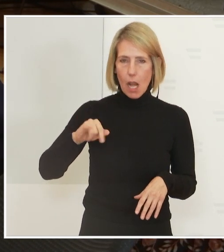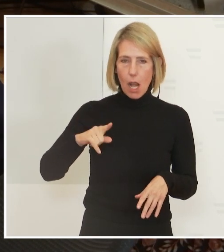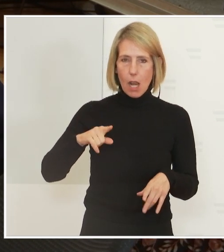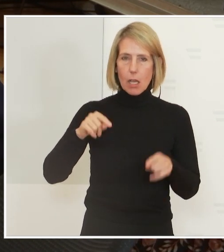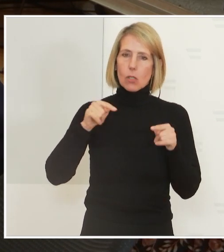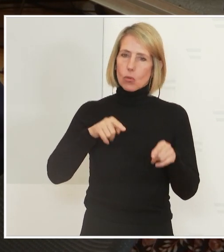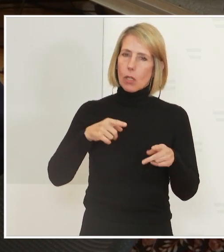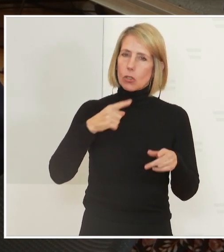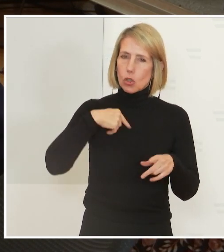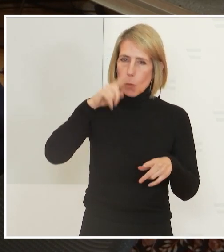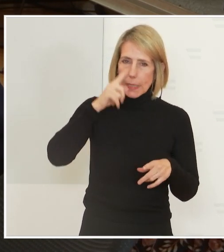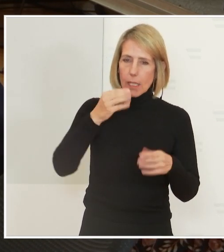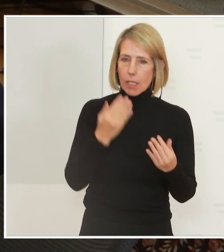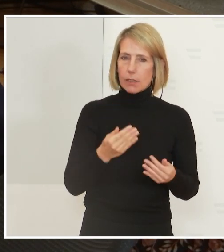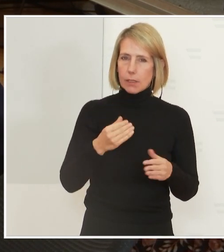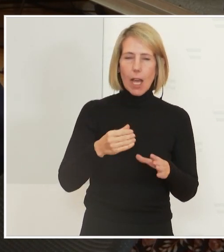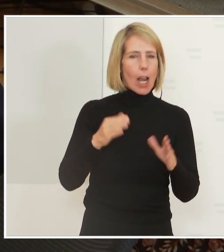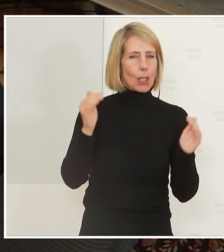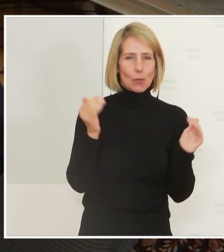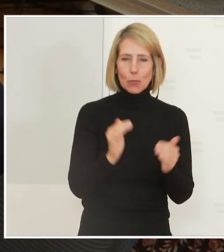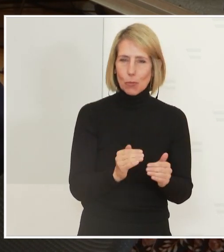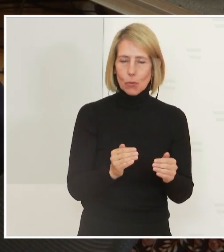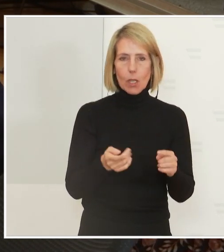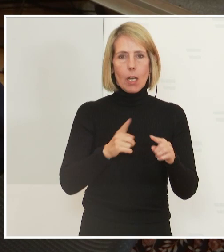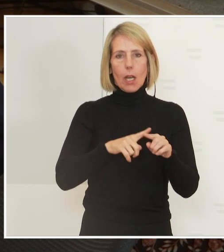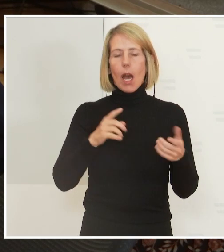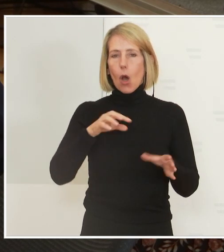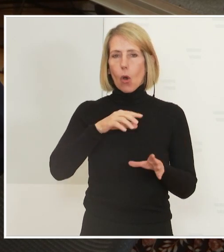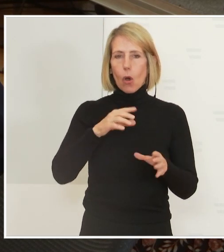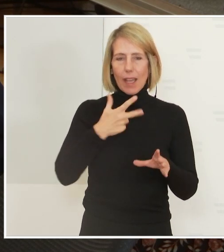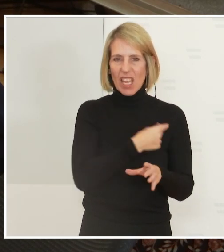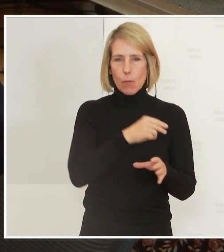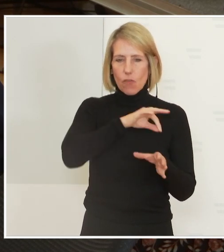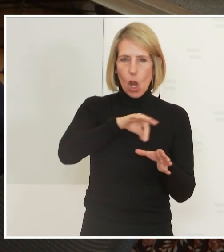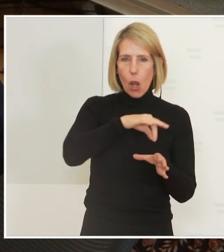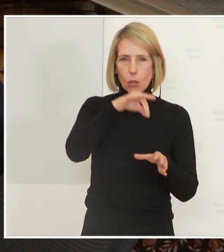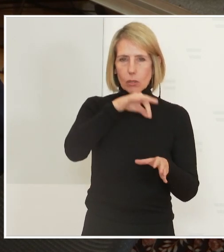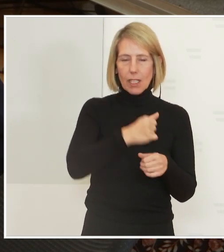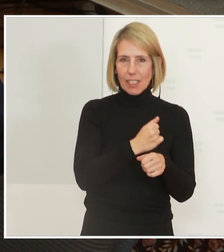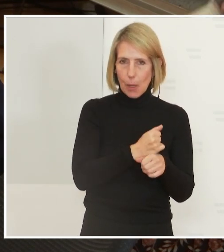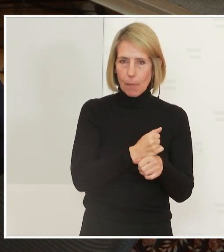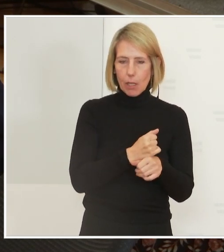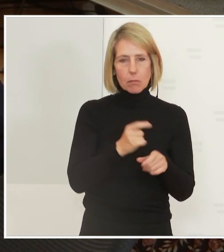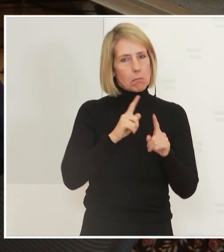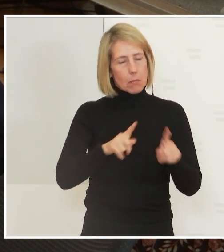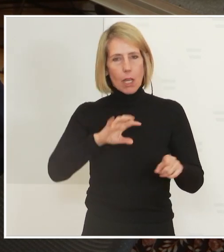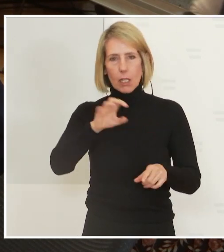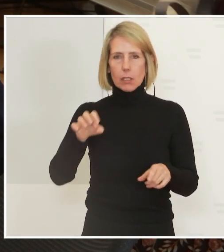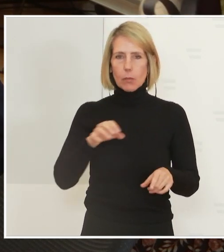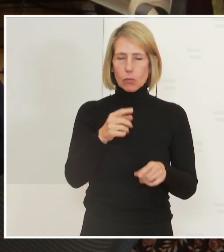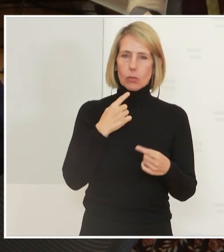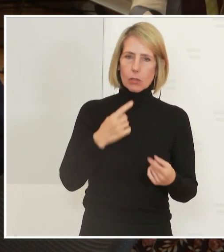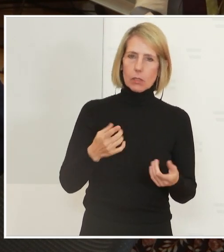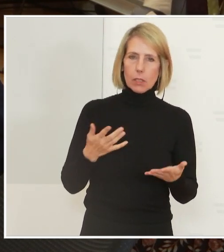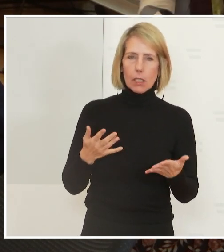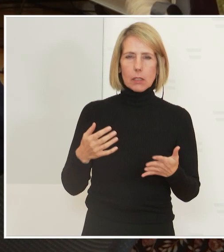wo die Spitalszahlen sehr gut sind. Und es gibt andere Bundesländer, wo die Situation wesentlich schlechter ist. Doskozil hat gesagt,